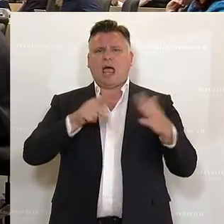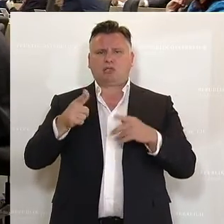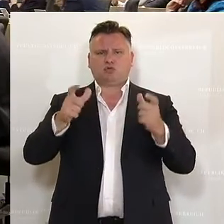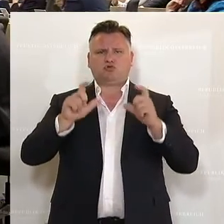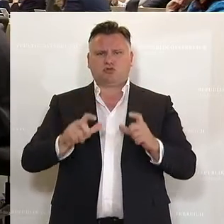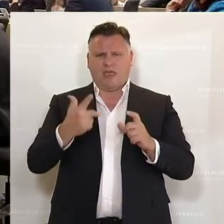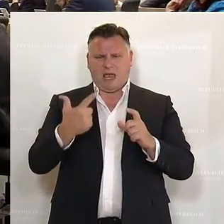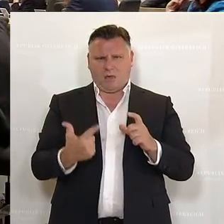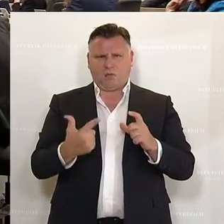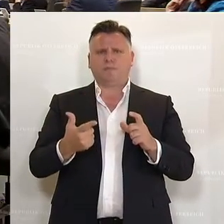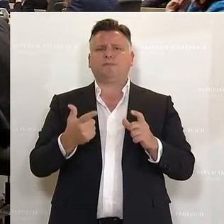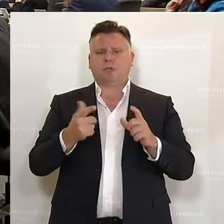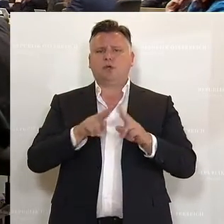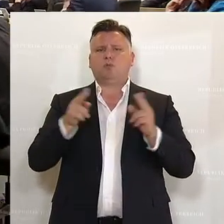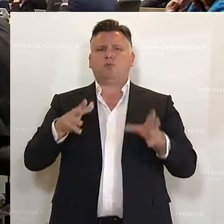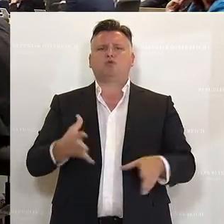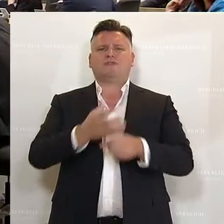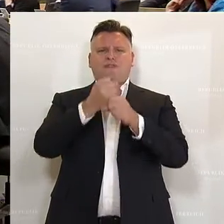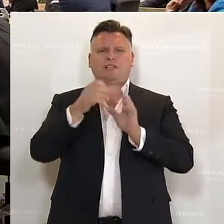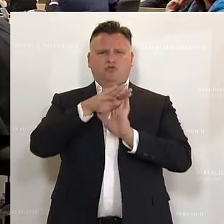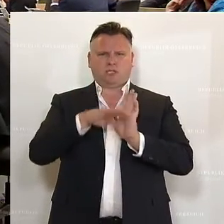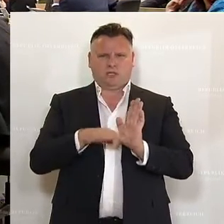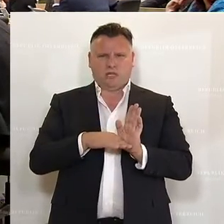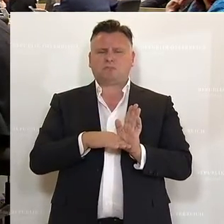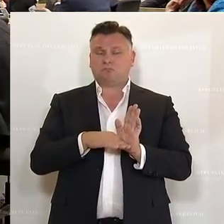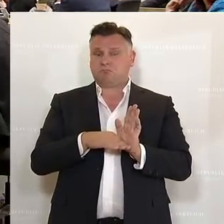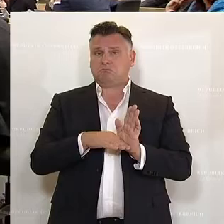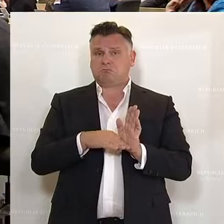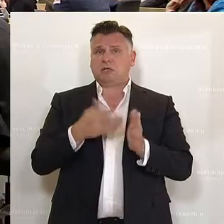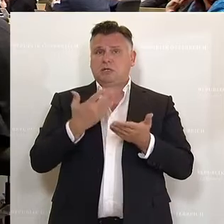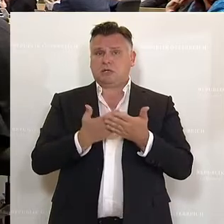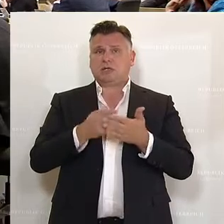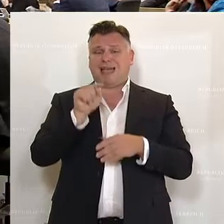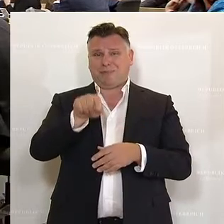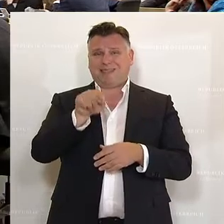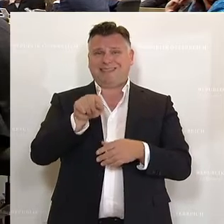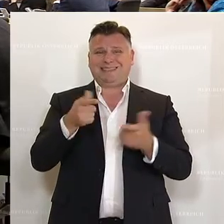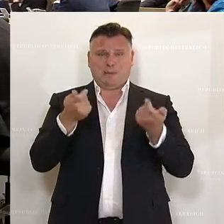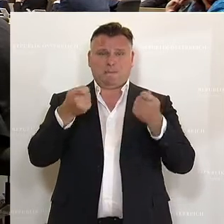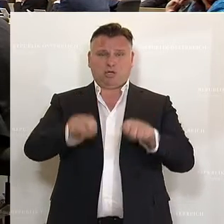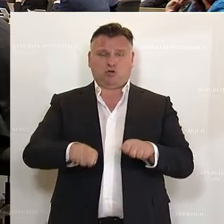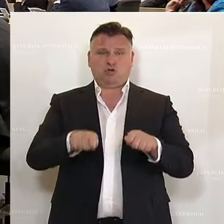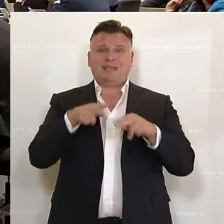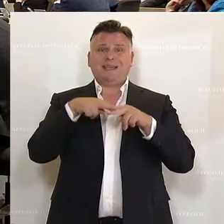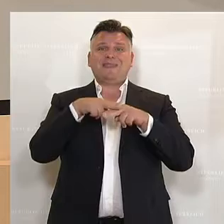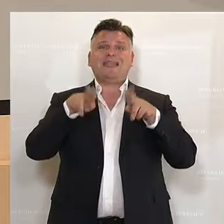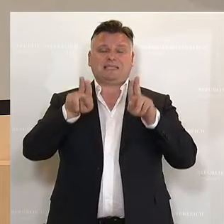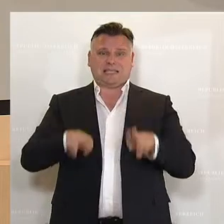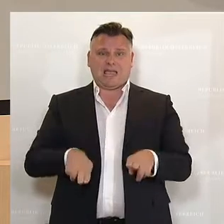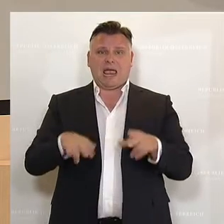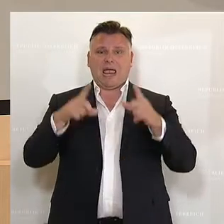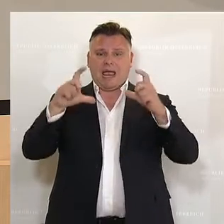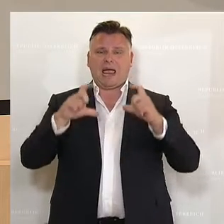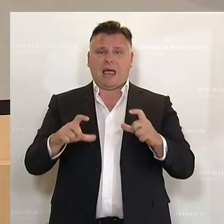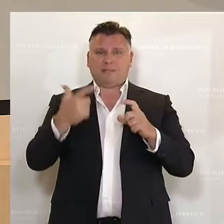Absatz 2 des Bundesverfassungsgesetzes. Da zu so einem Beschluss des Nationalrats gemäß Absatz